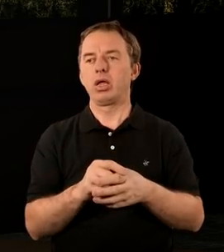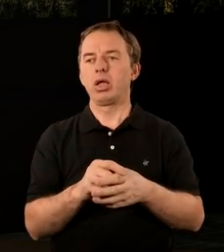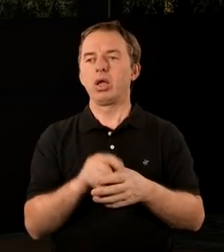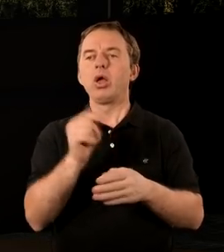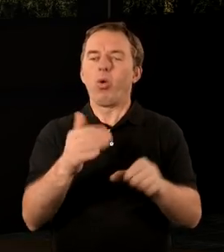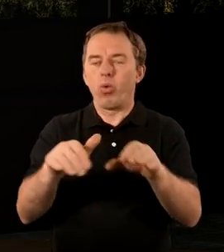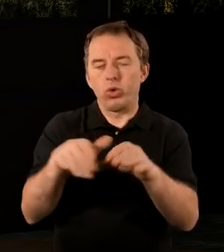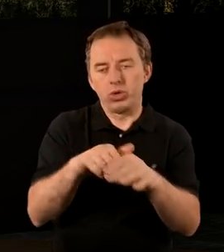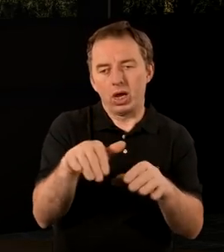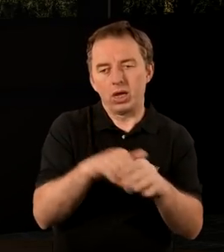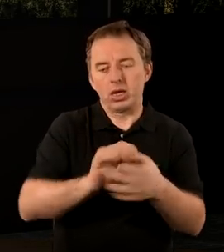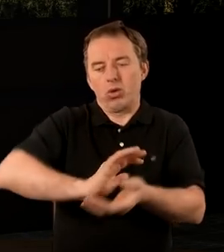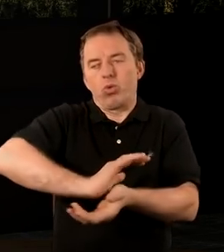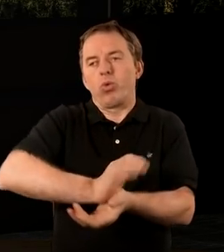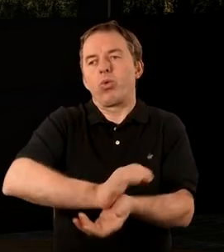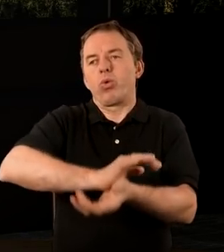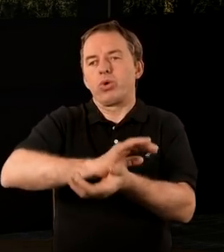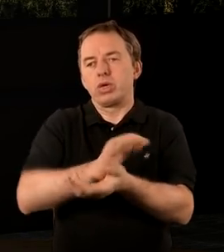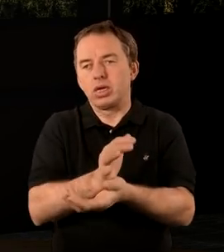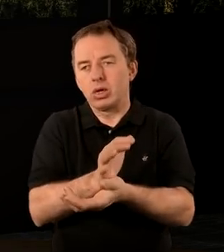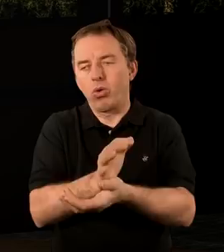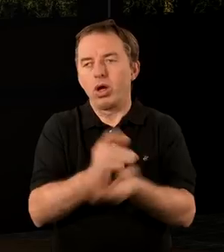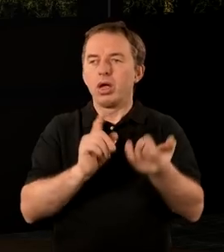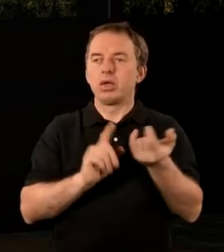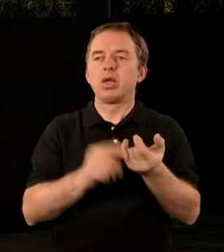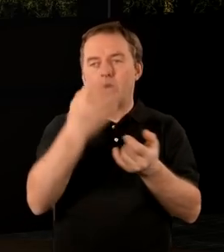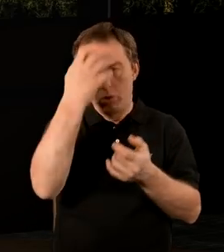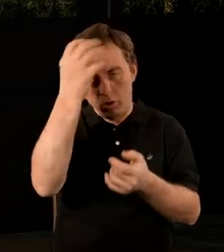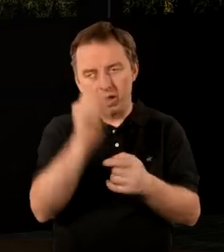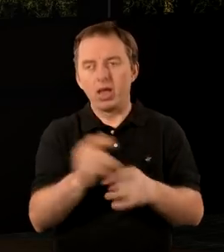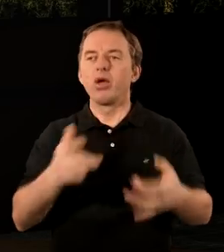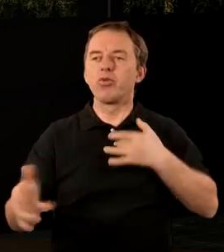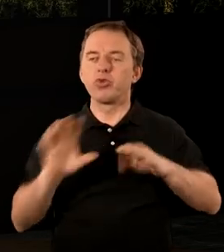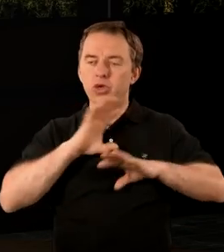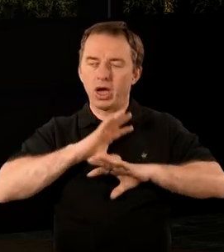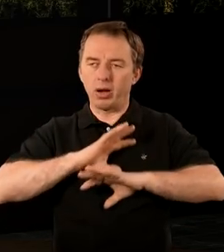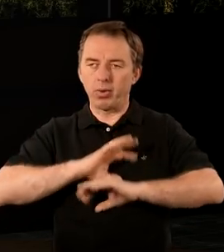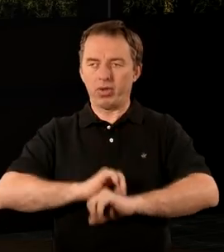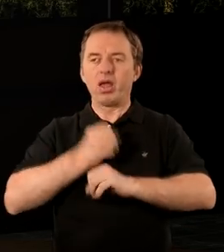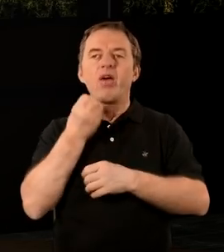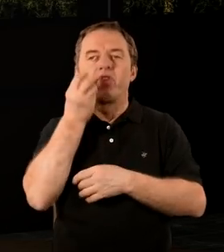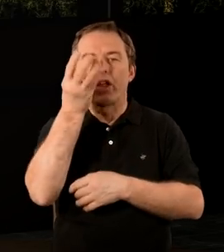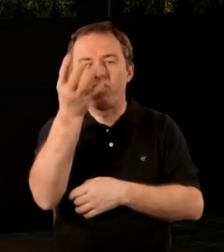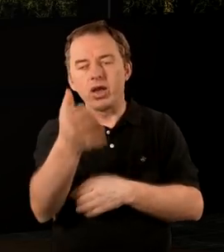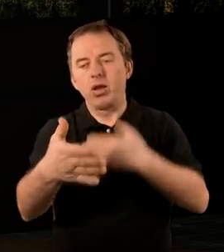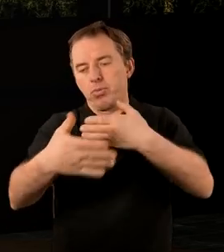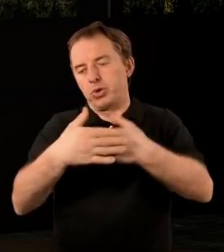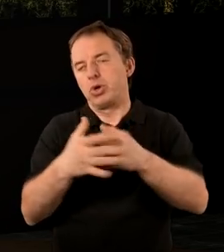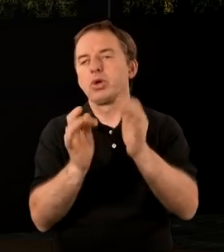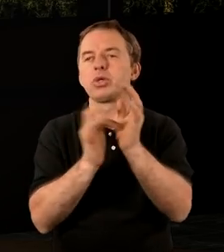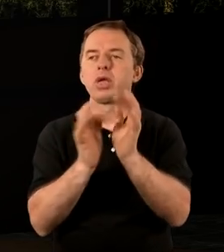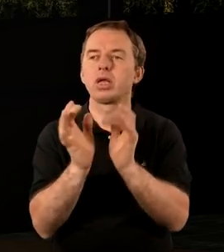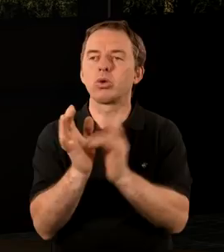uczestnik w ucisku i w królestwie i w cierpliwym wytrwaniu przy